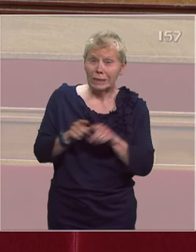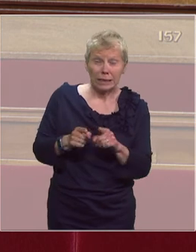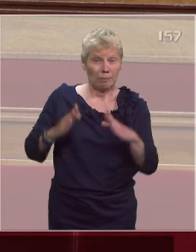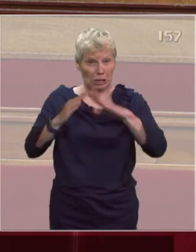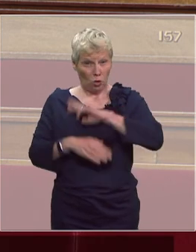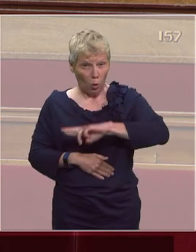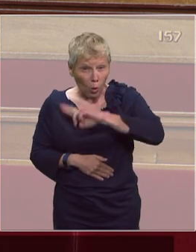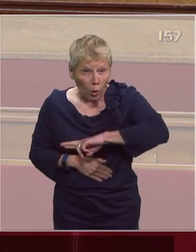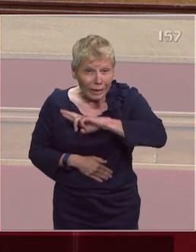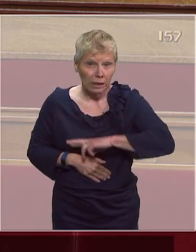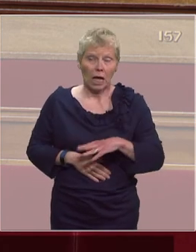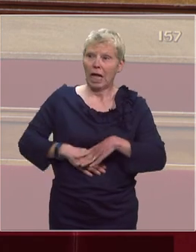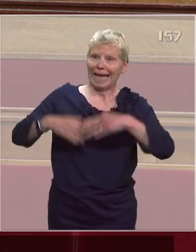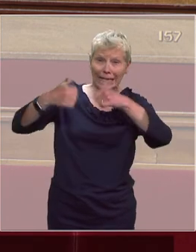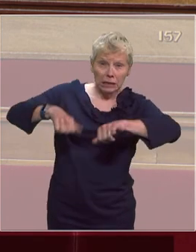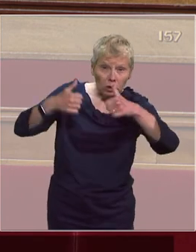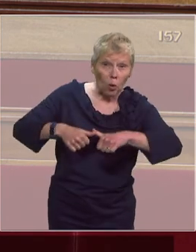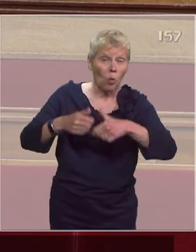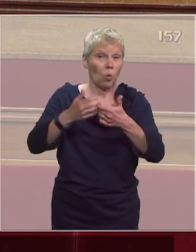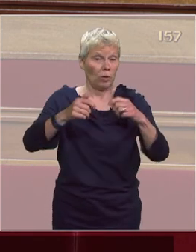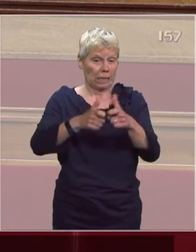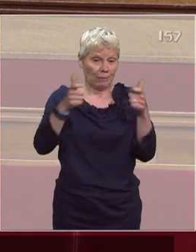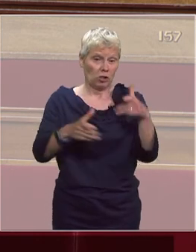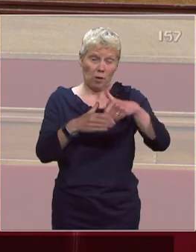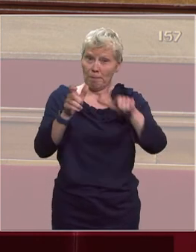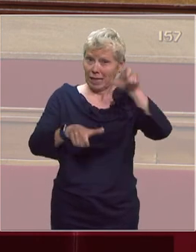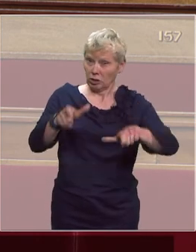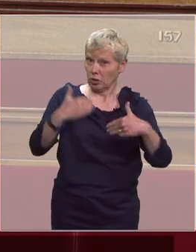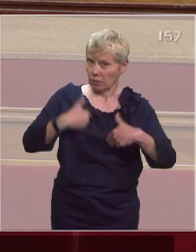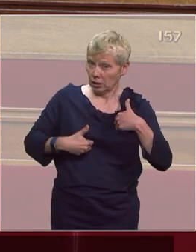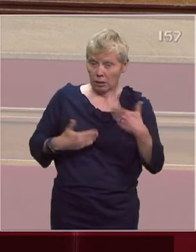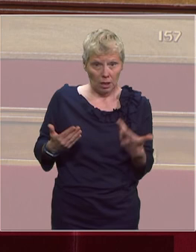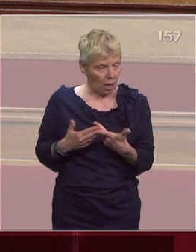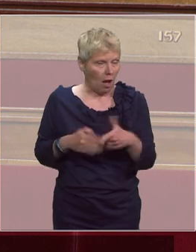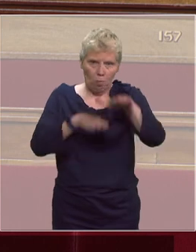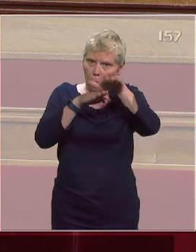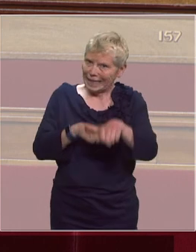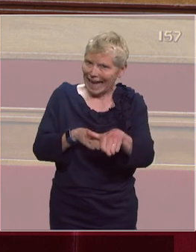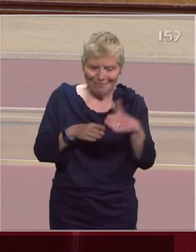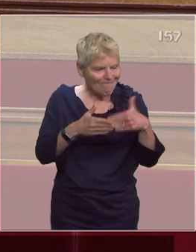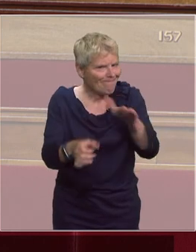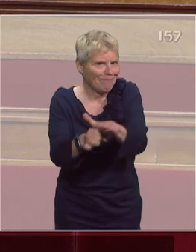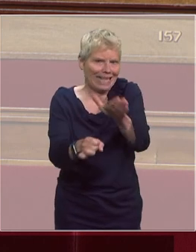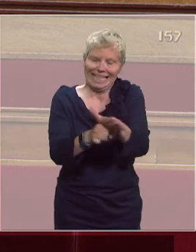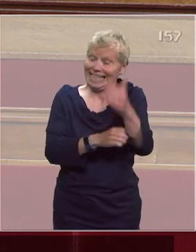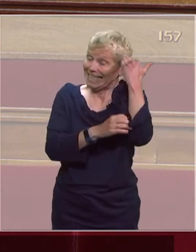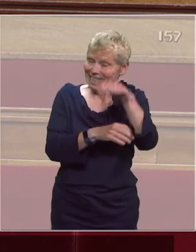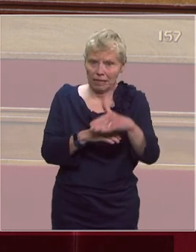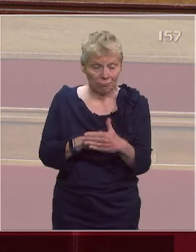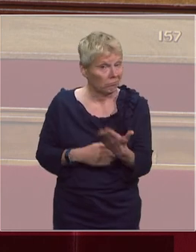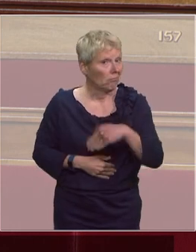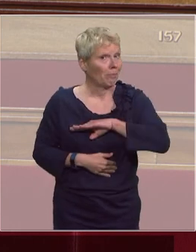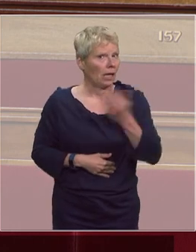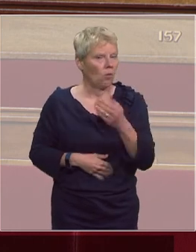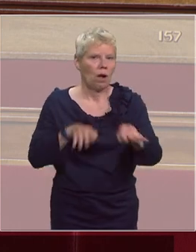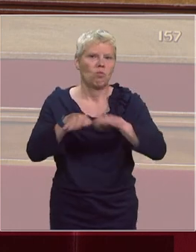établissements accueillants des personnes handicapées, n'ont pas été suffisamment tôt protégés. Nous le savons, faute de